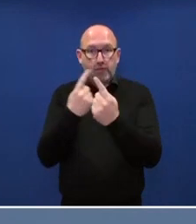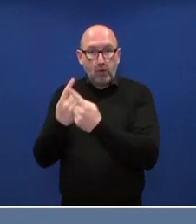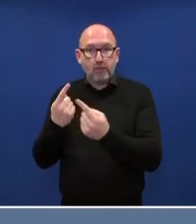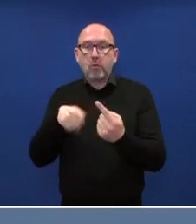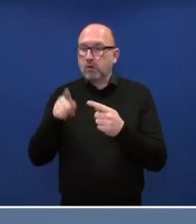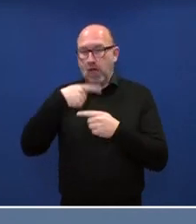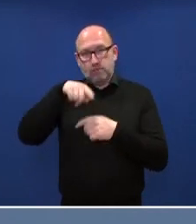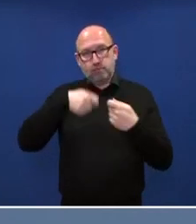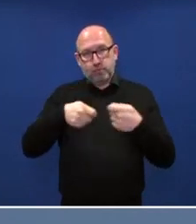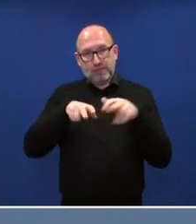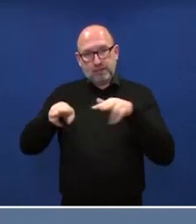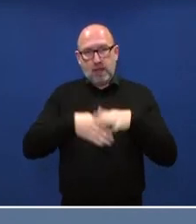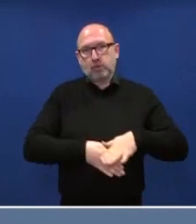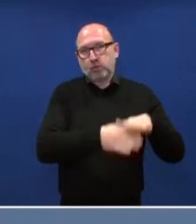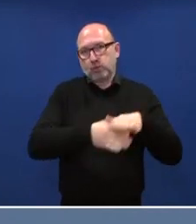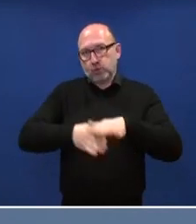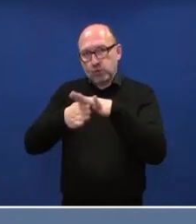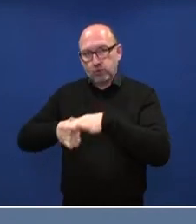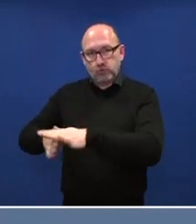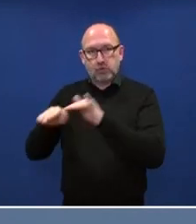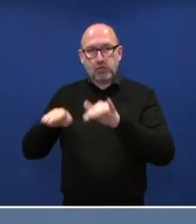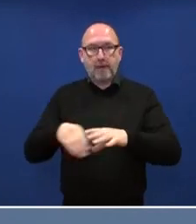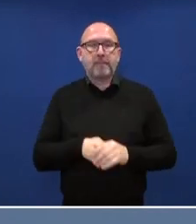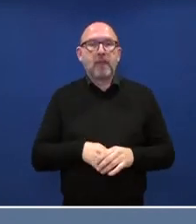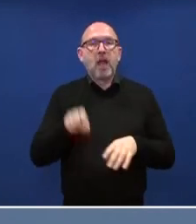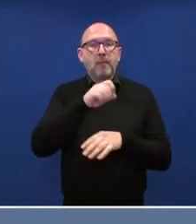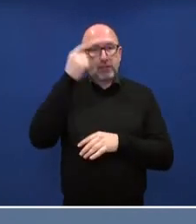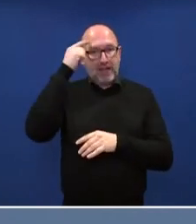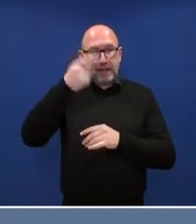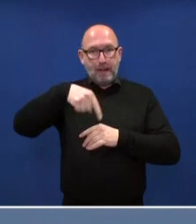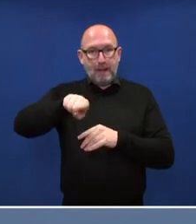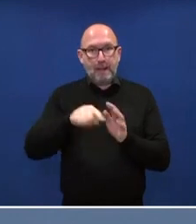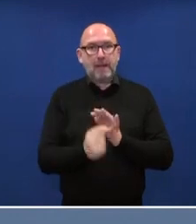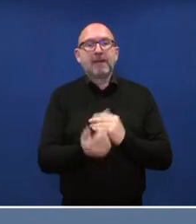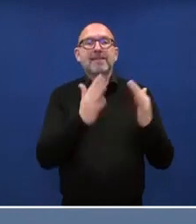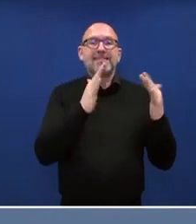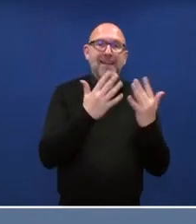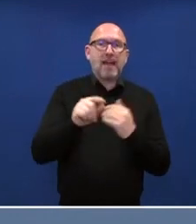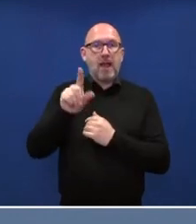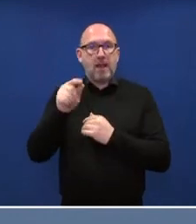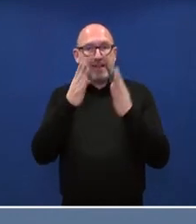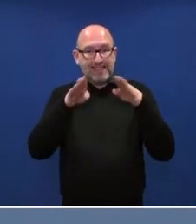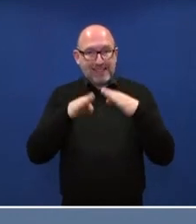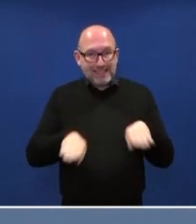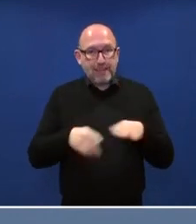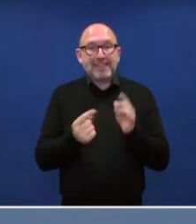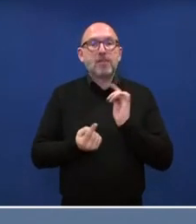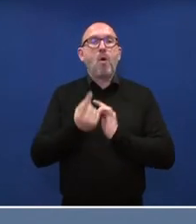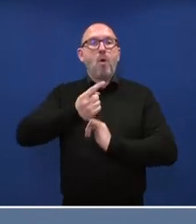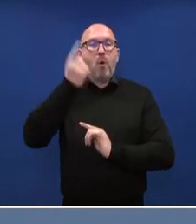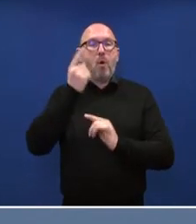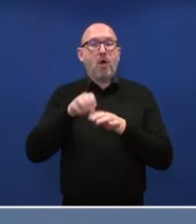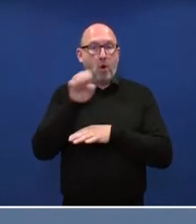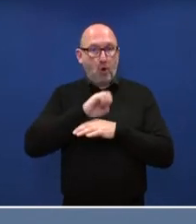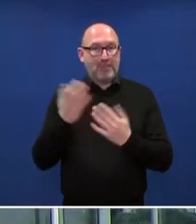Bemühungen, dass die Staats- und Regierungschefs beim Europäischen Rat jetzt am 10. 11. Dezember das höhere europäische Klimaziel beraten und